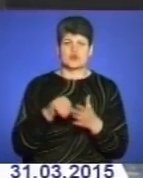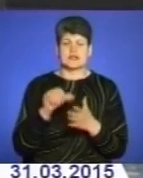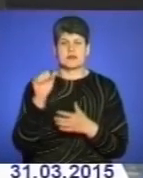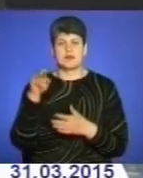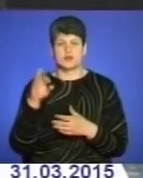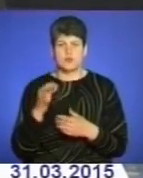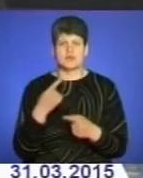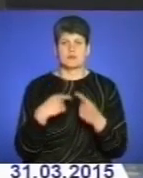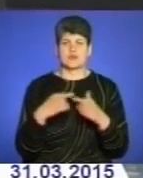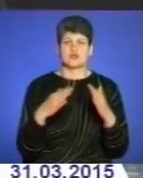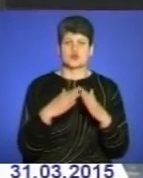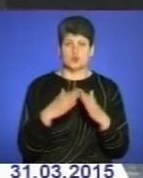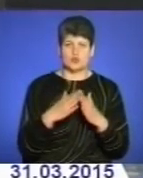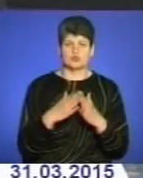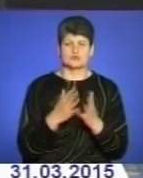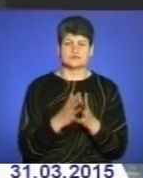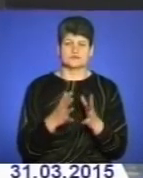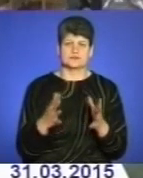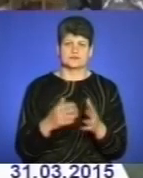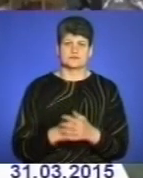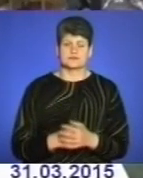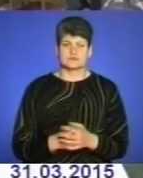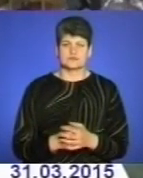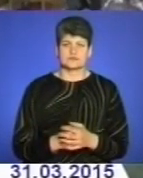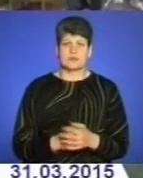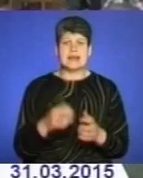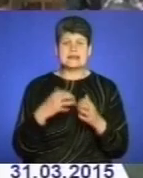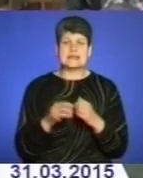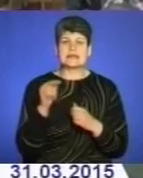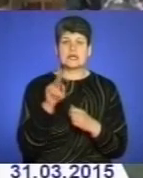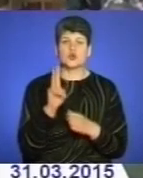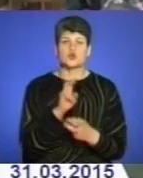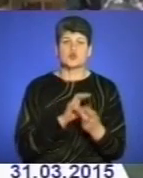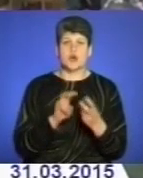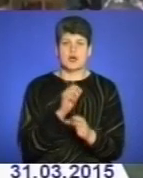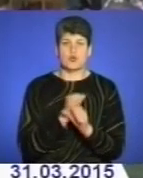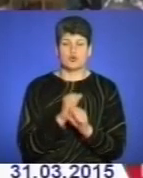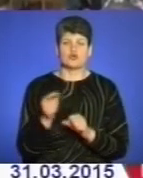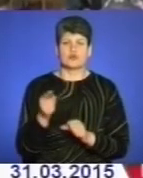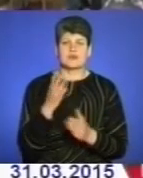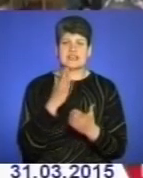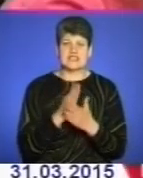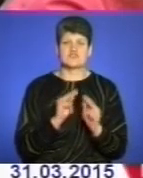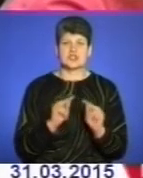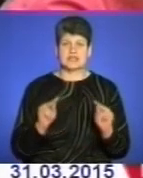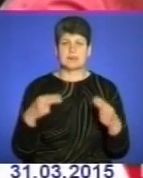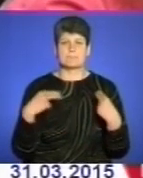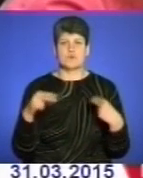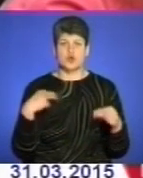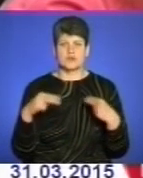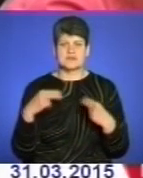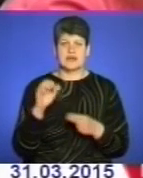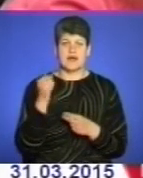повертаються додому. Більше у сюжеті. Серед тих, хто шукає роботу у Тернополі, є вчителі, продавці, айті